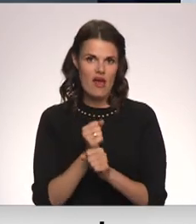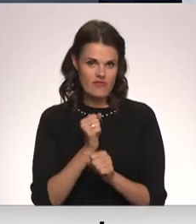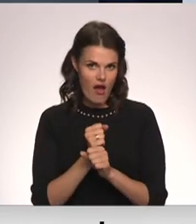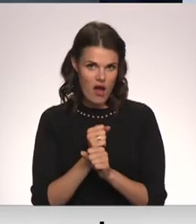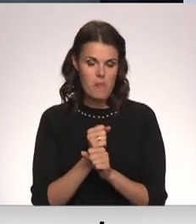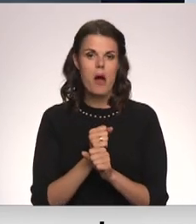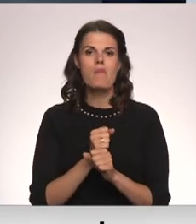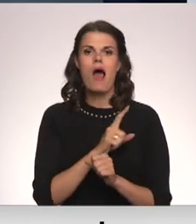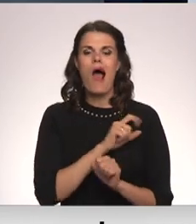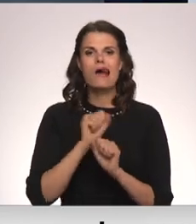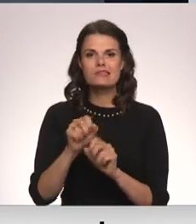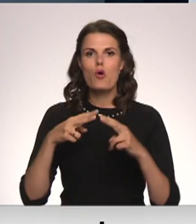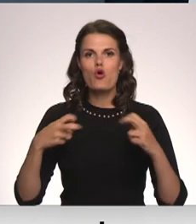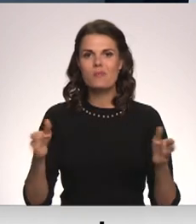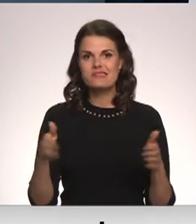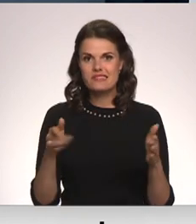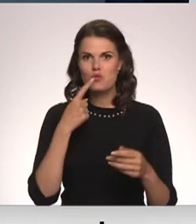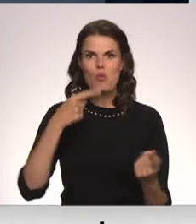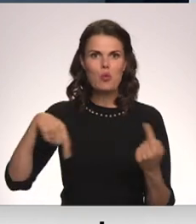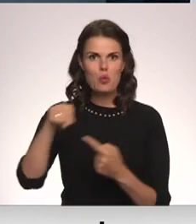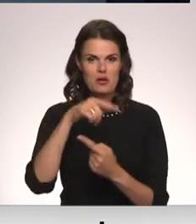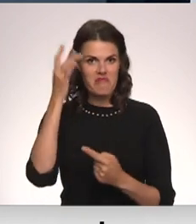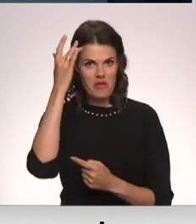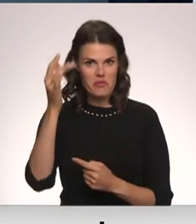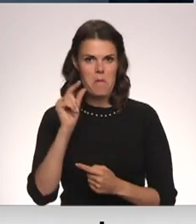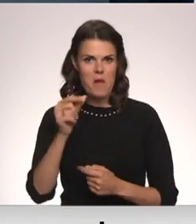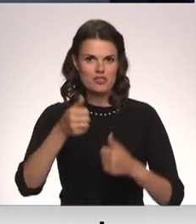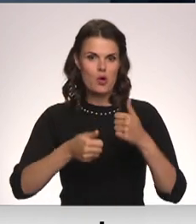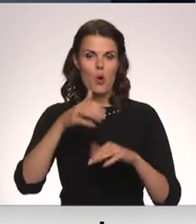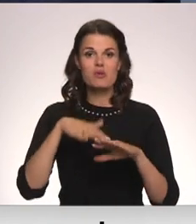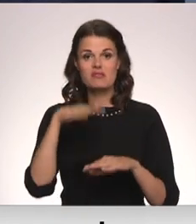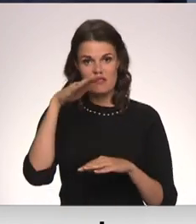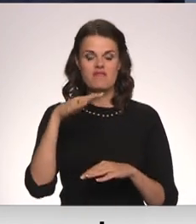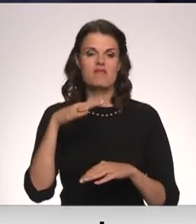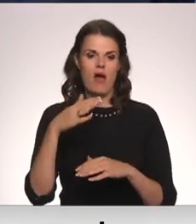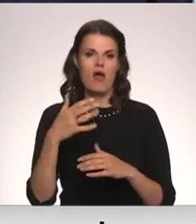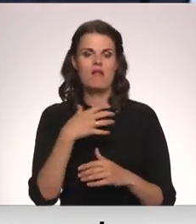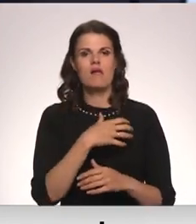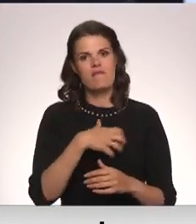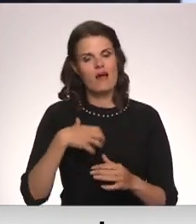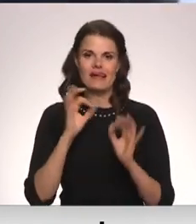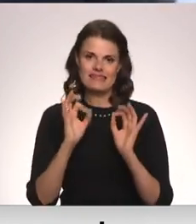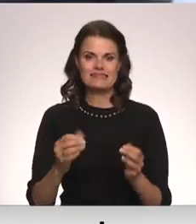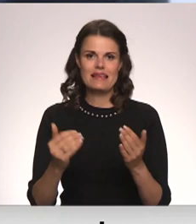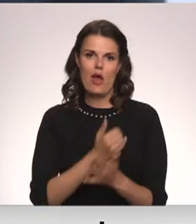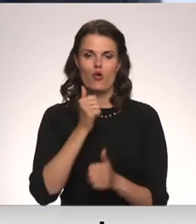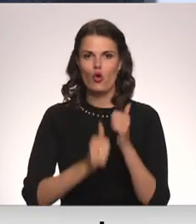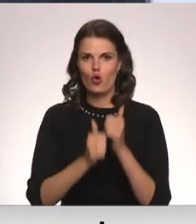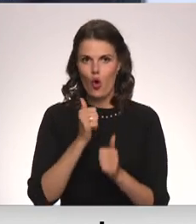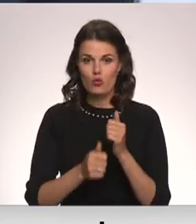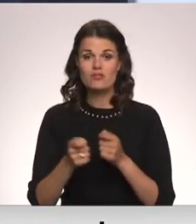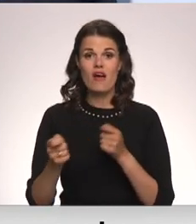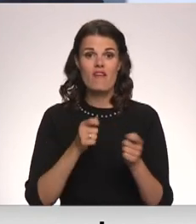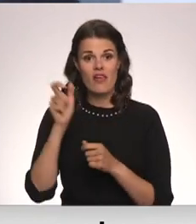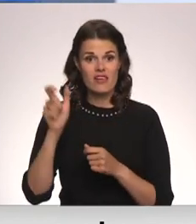Aizsardzības komisijas sēdē izskanēja vairāk viedokļi, mazās konkurences dēļ būtu rīkojams jauns konkurss. Knāp konkursa